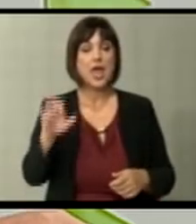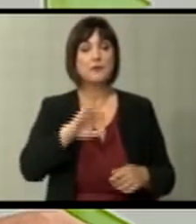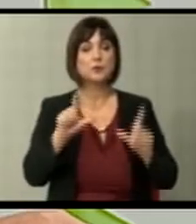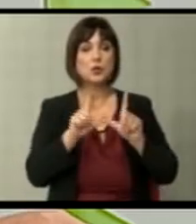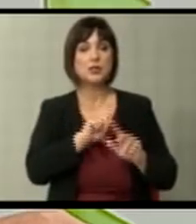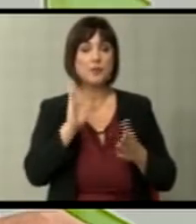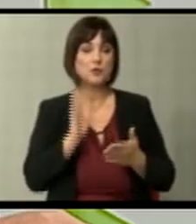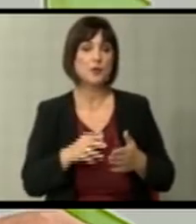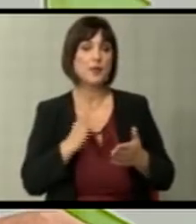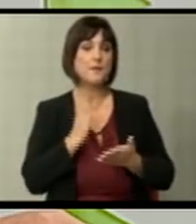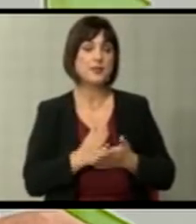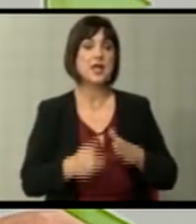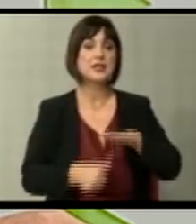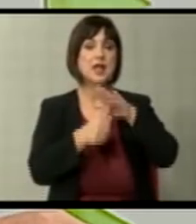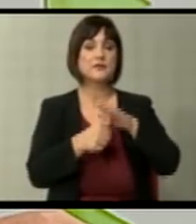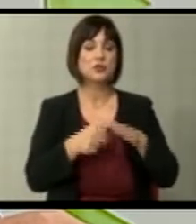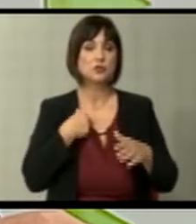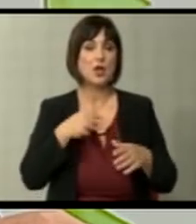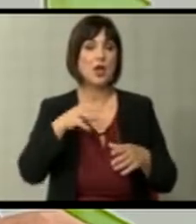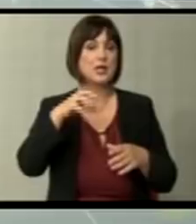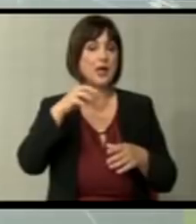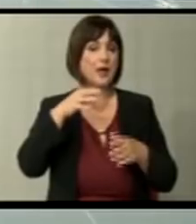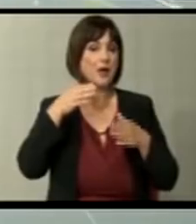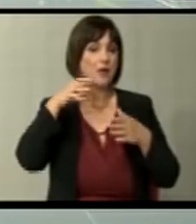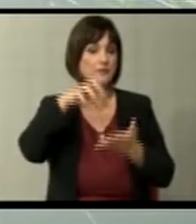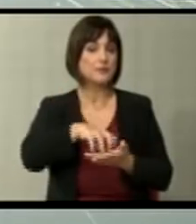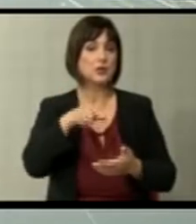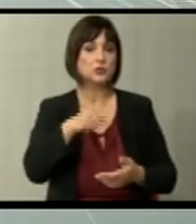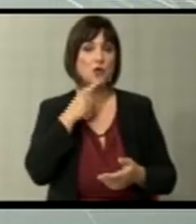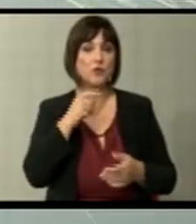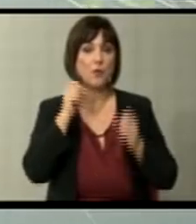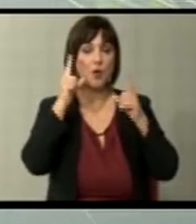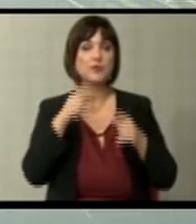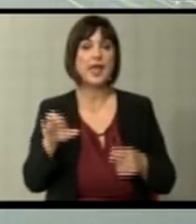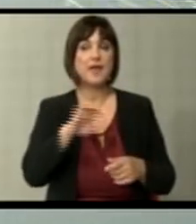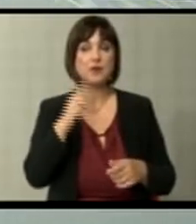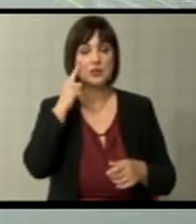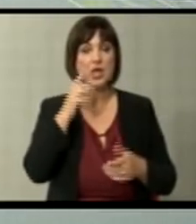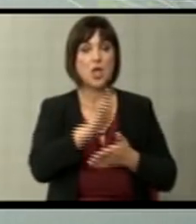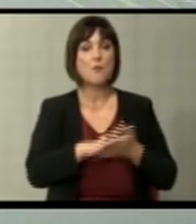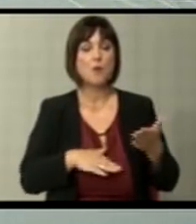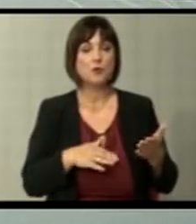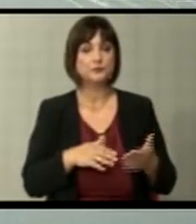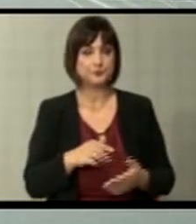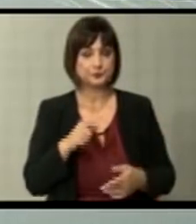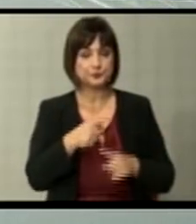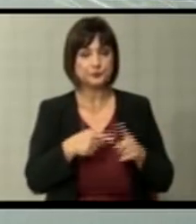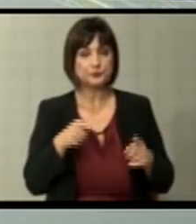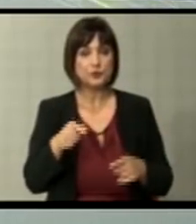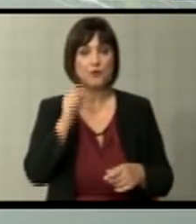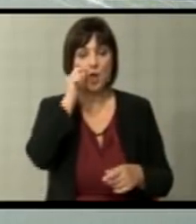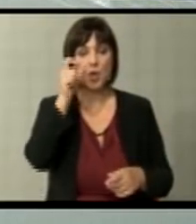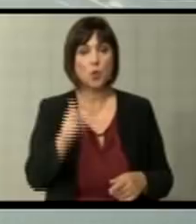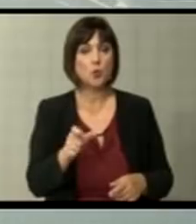може да ни биде главното Сидро, според кој се водима. будење на евроскептицизмот тоа ќе потигне будење на евроскептицизмот